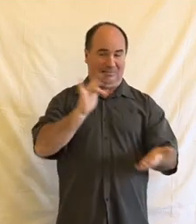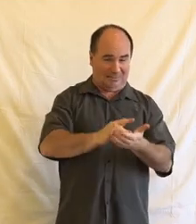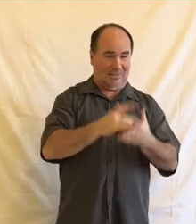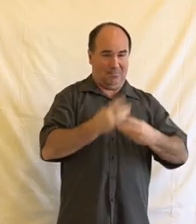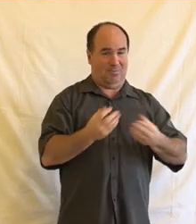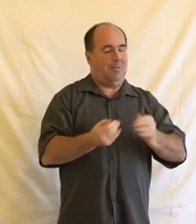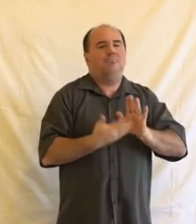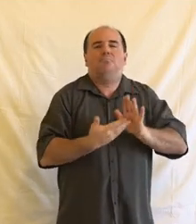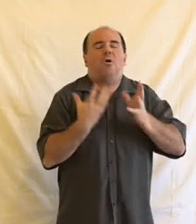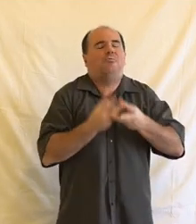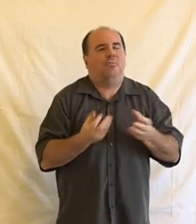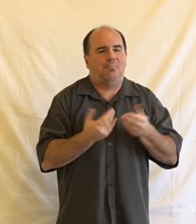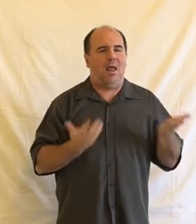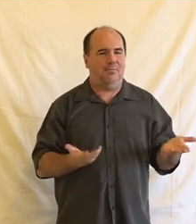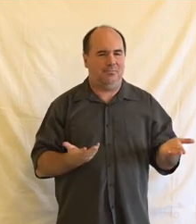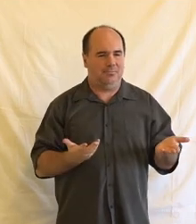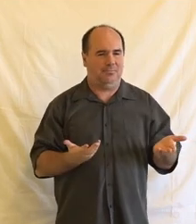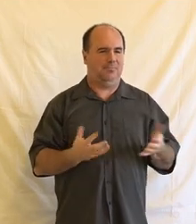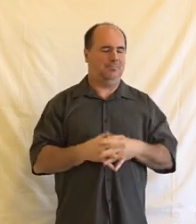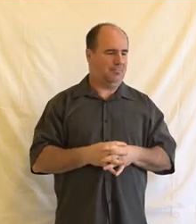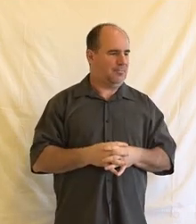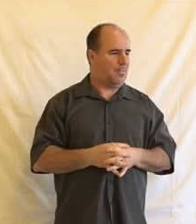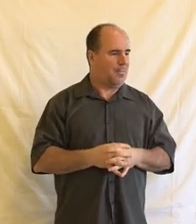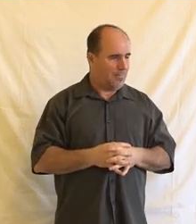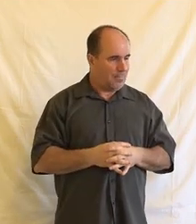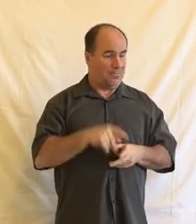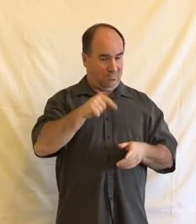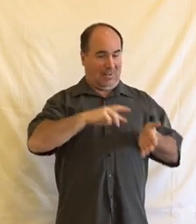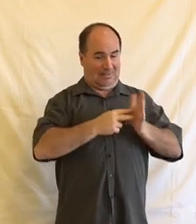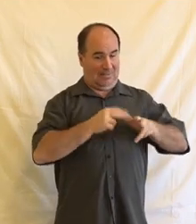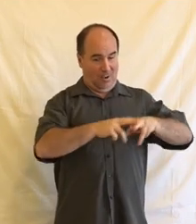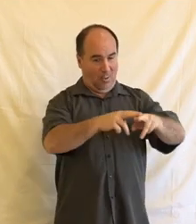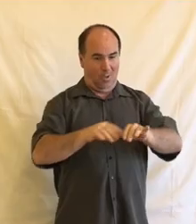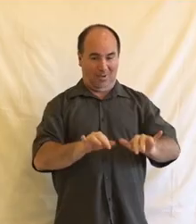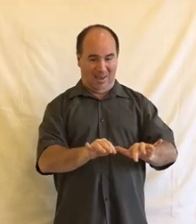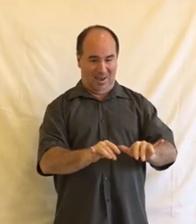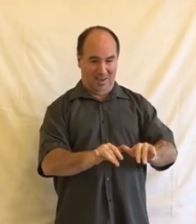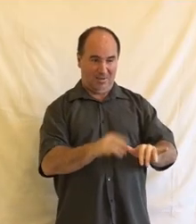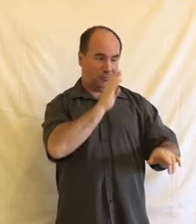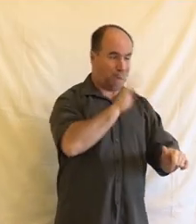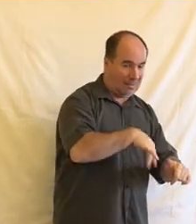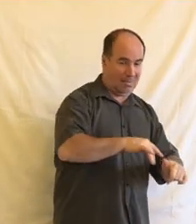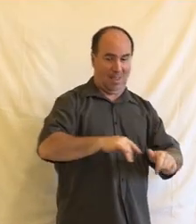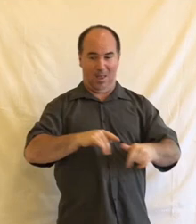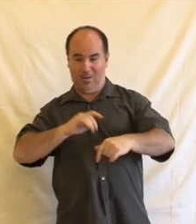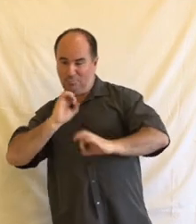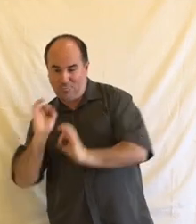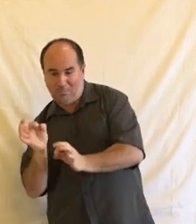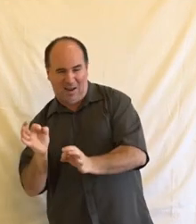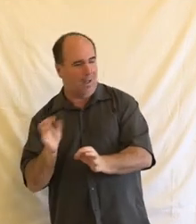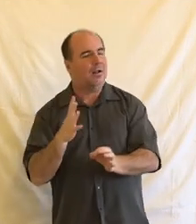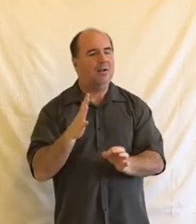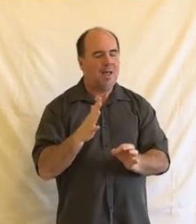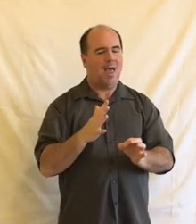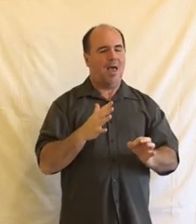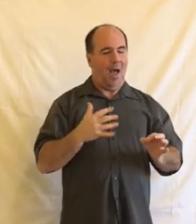příběhu je spíše poukázat na to, že ta technologie sama o sobě není špatná ani dobrá, ale můžeme ji použít k různým účelům. A